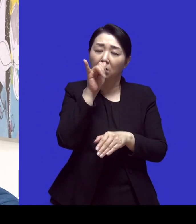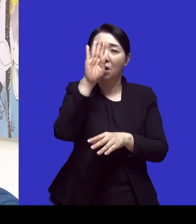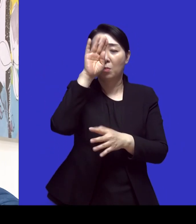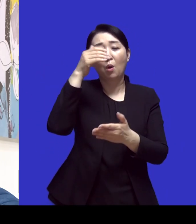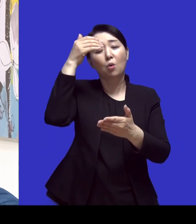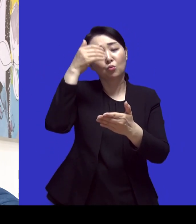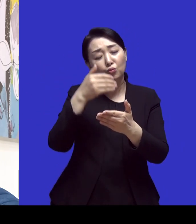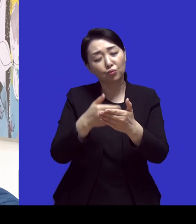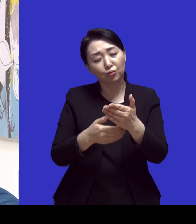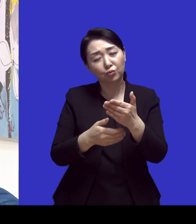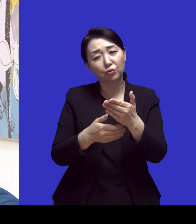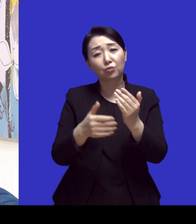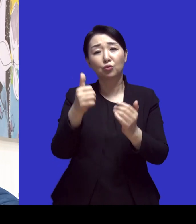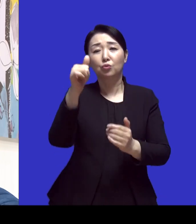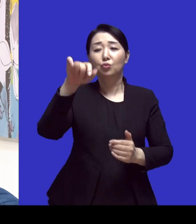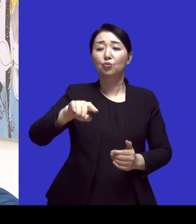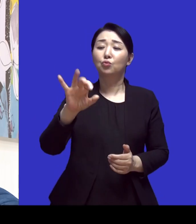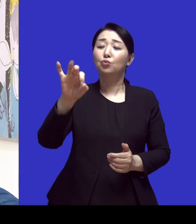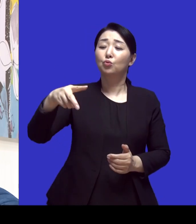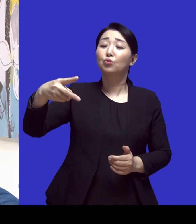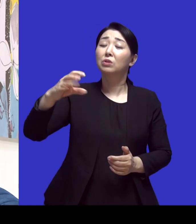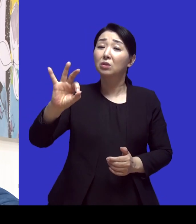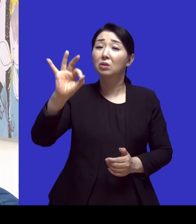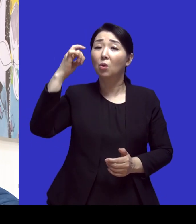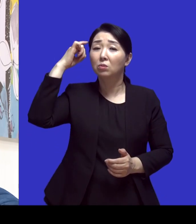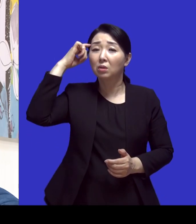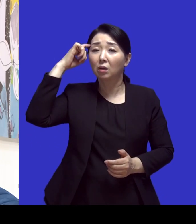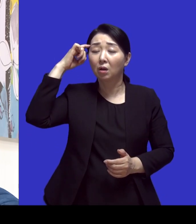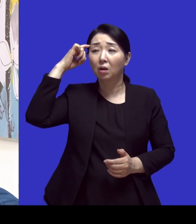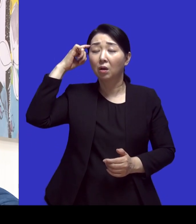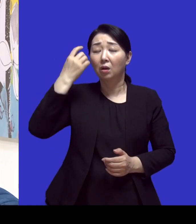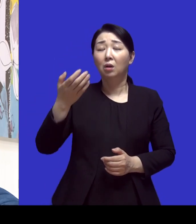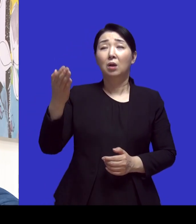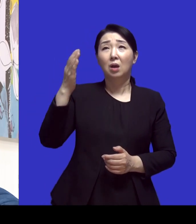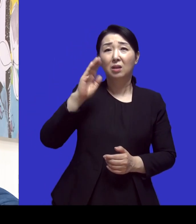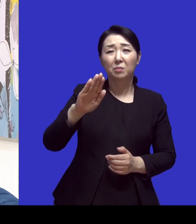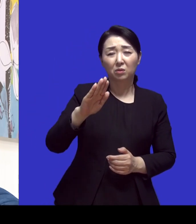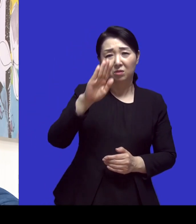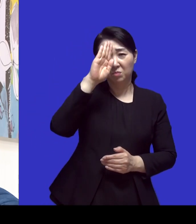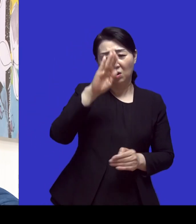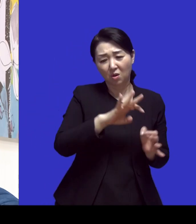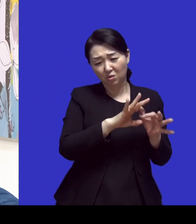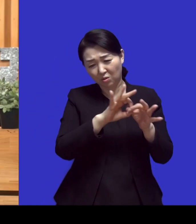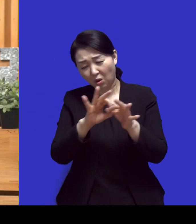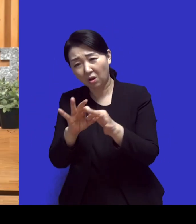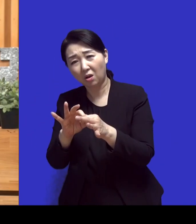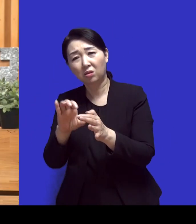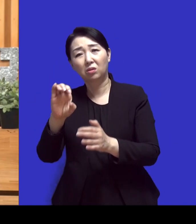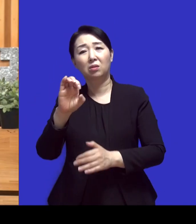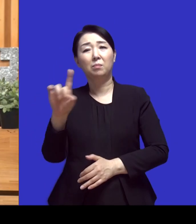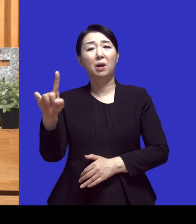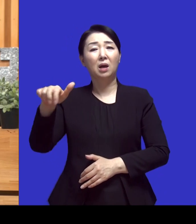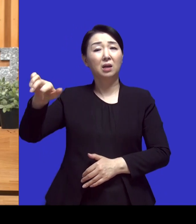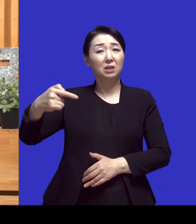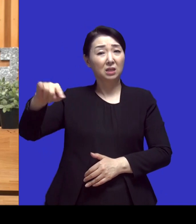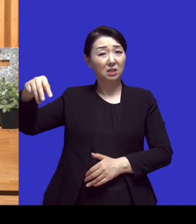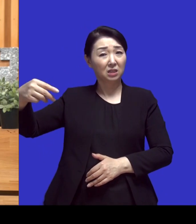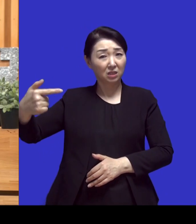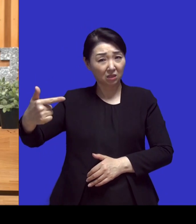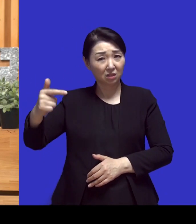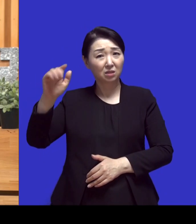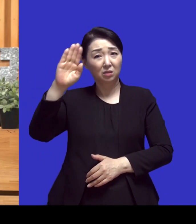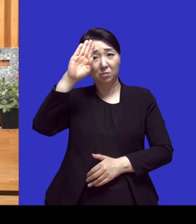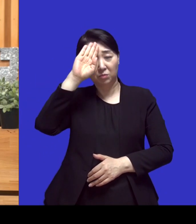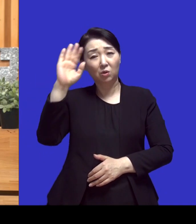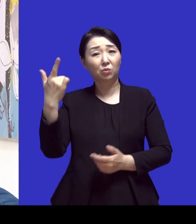있었죠 근데 이제 그 떨림이 아마 파킨슨병으로까지 이렇게 이어질 것 같아요 예 그럼 뭐 원인은